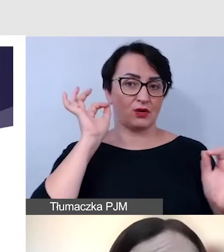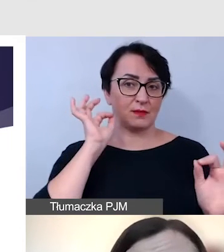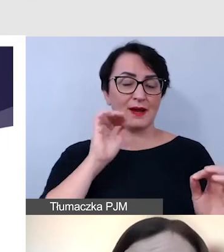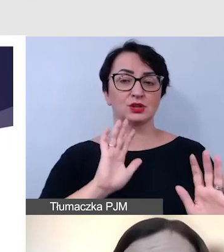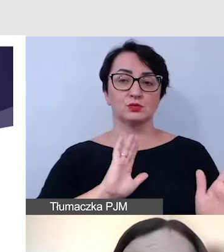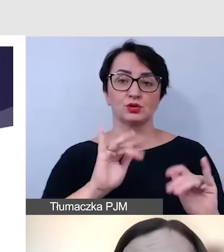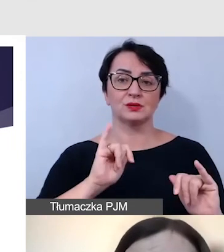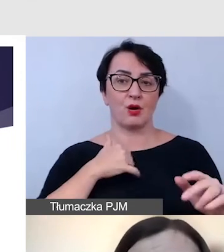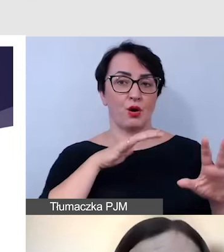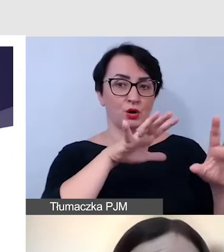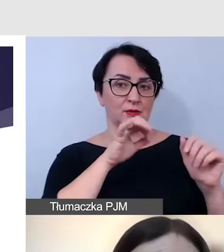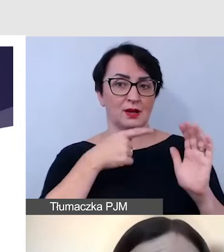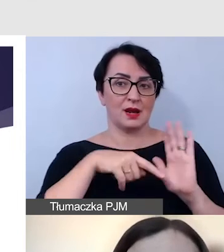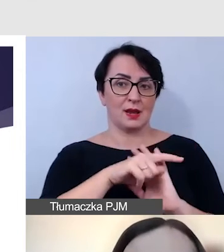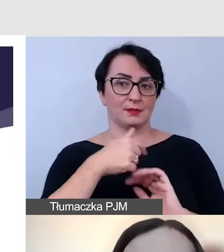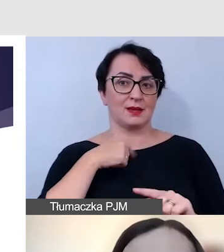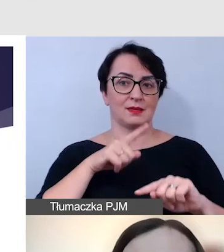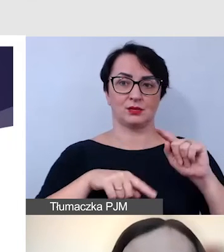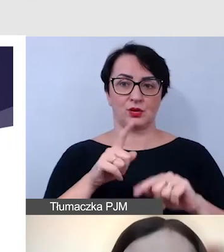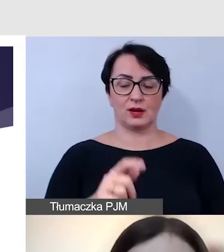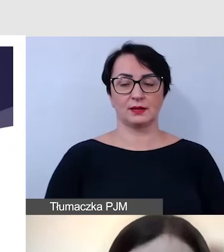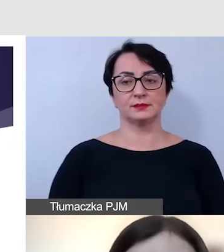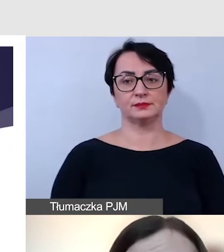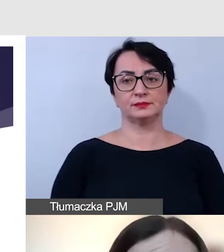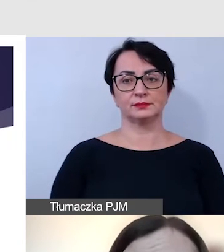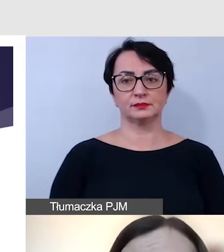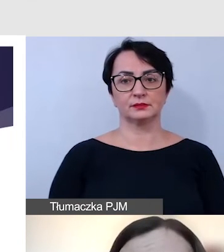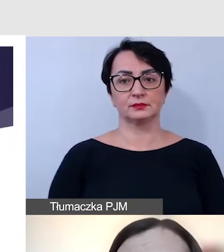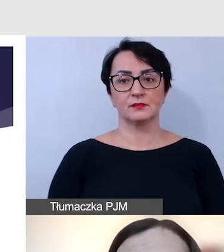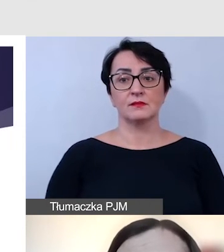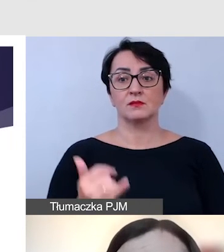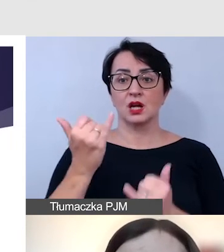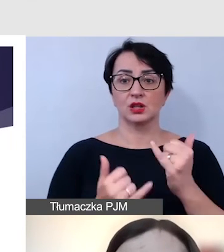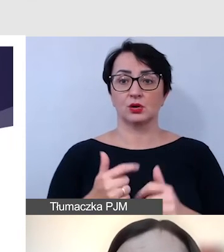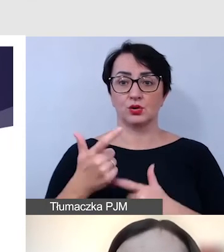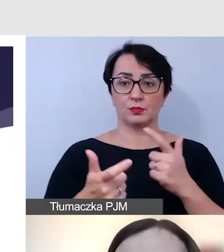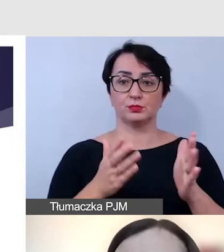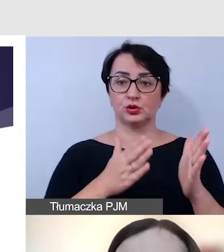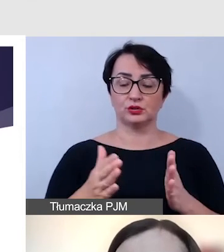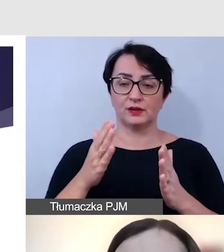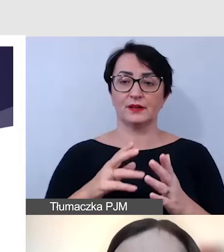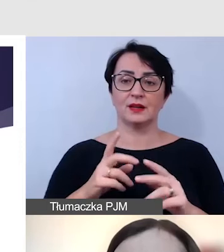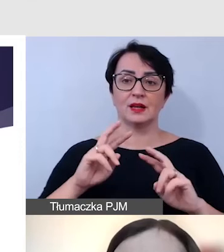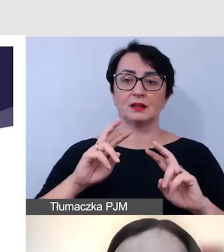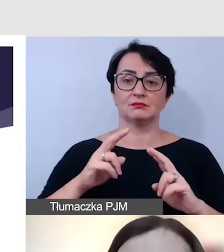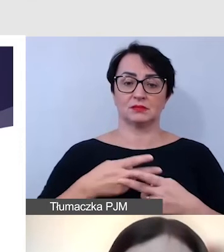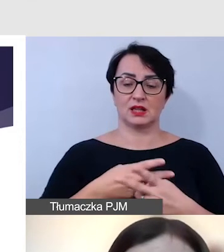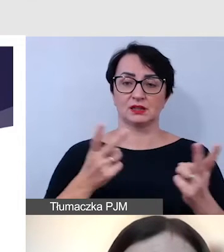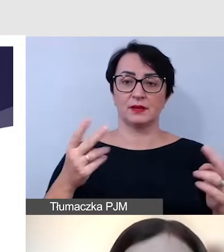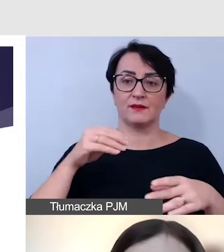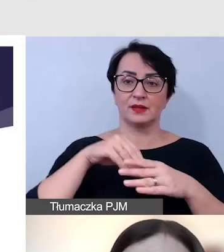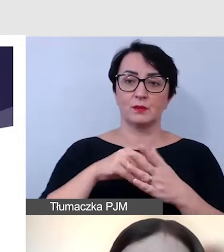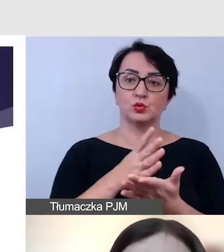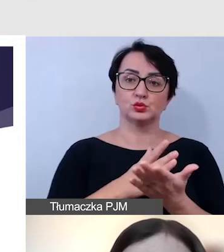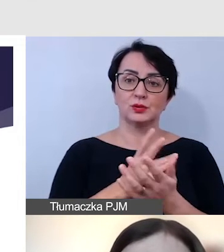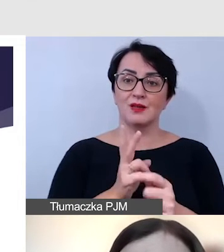w taki sposób, który jest dla niego najbardziej naturalny. Jeśli przygotowujemy transmisję z usługami dostępnościowymi, również